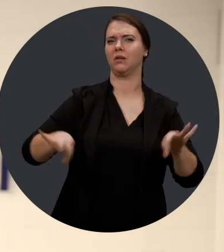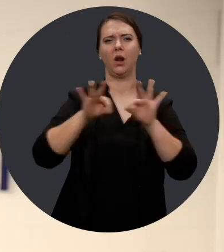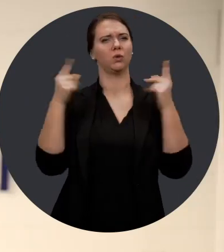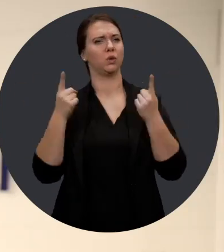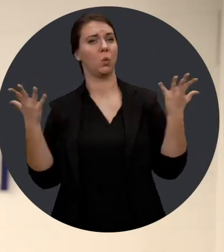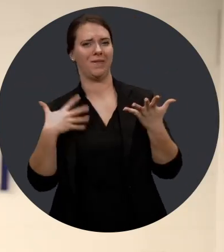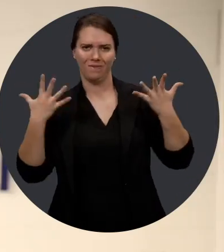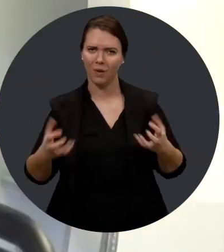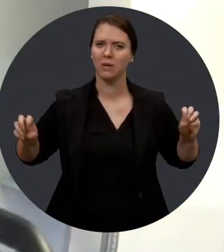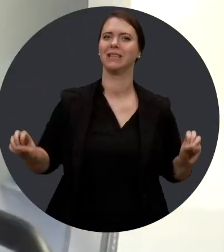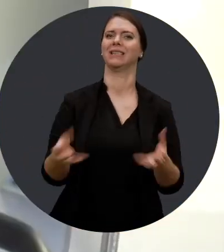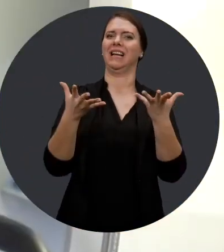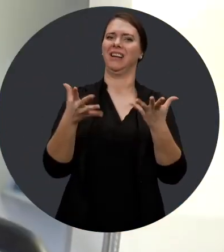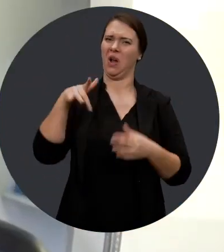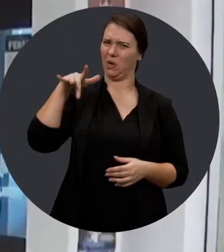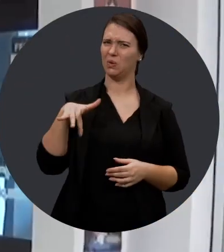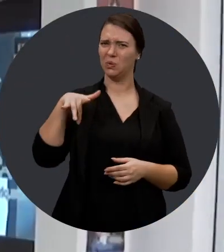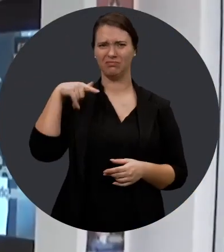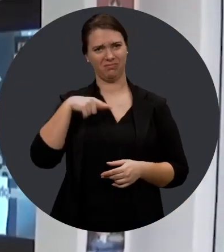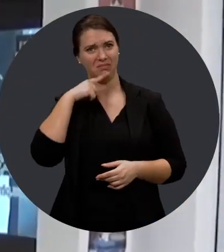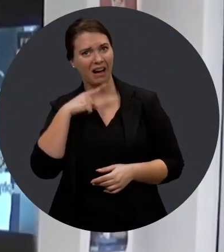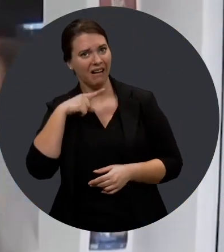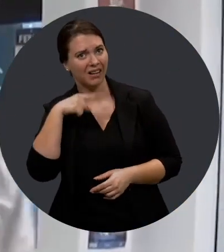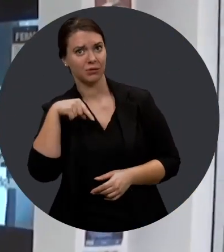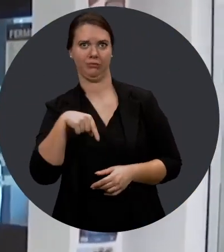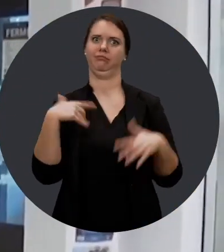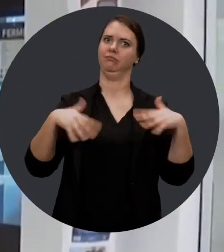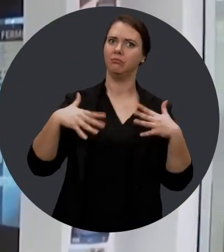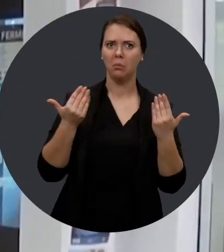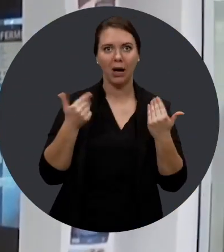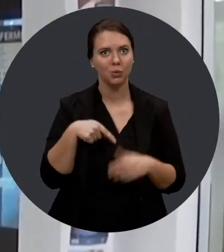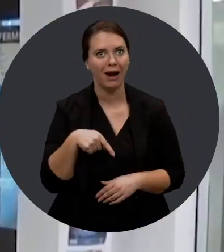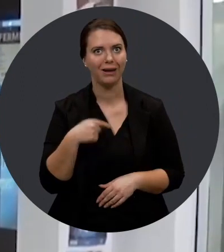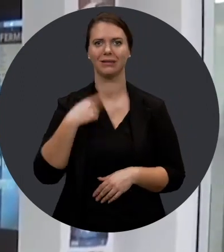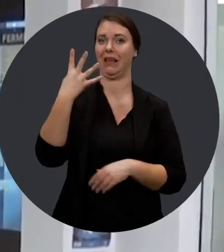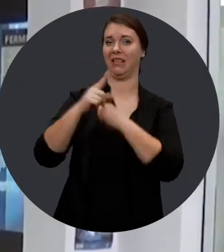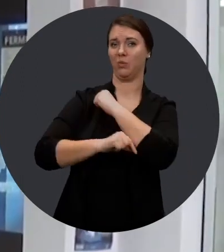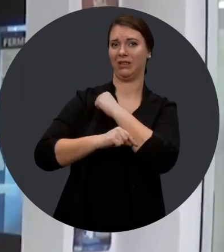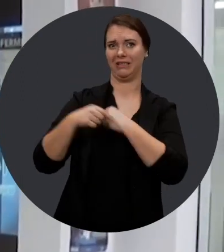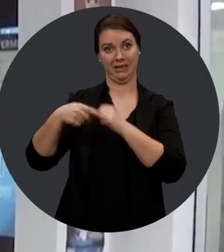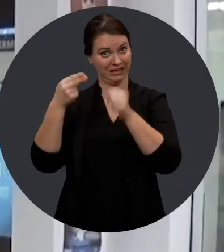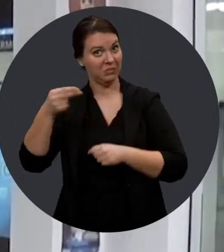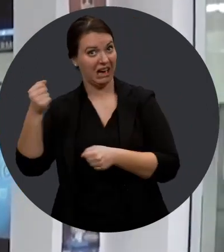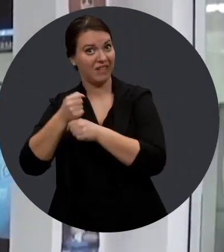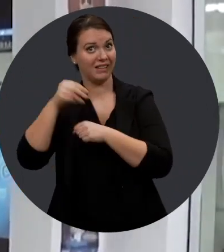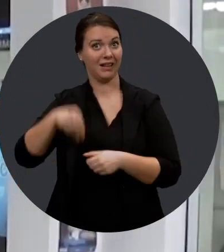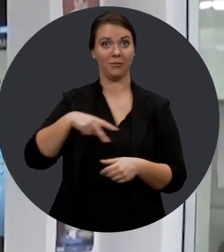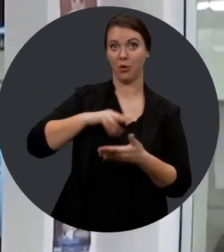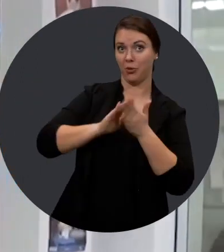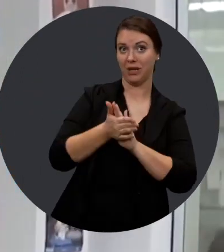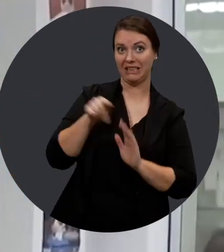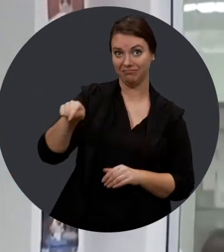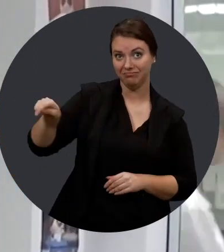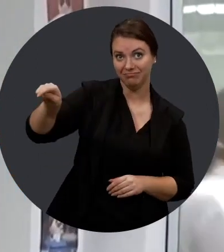moi, je voulais mettre en place parce que je trouvais que c'était un besoin. J'ai quatre employés handicapés qui travaillent à